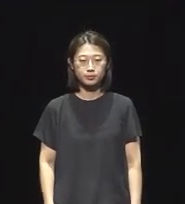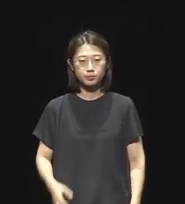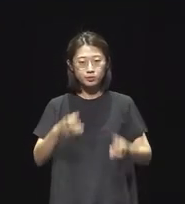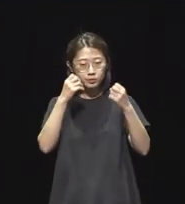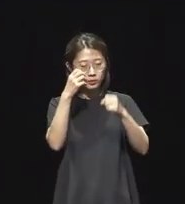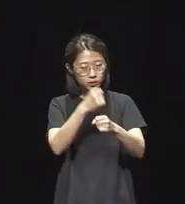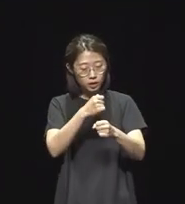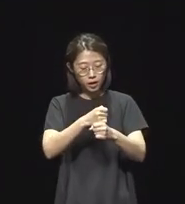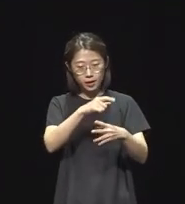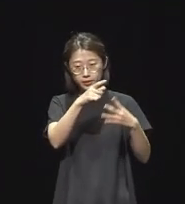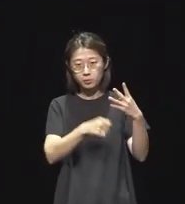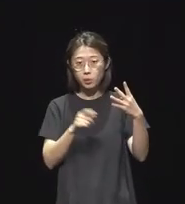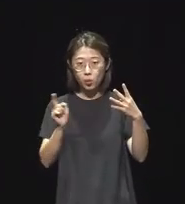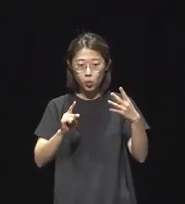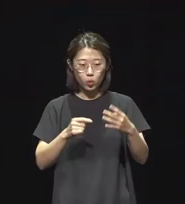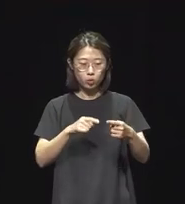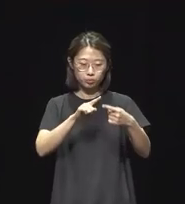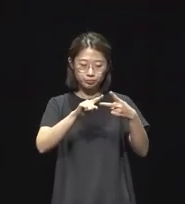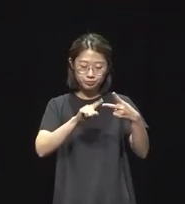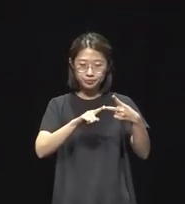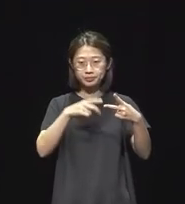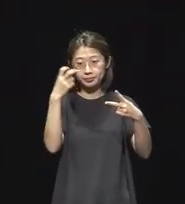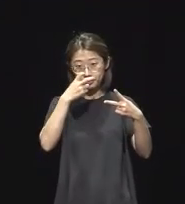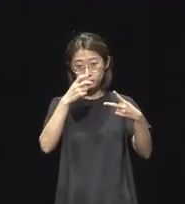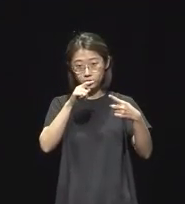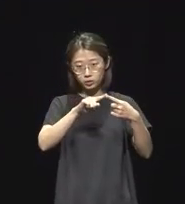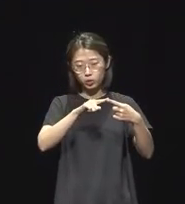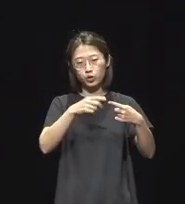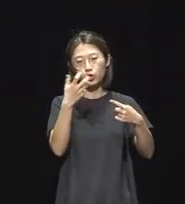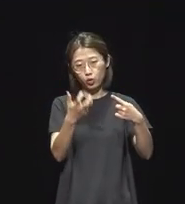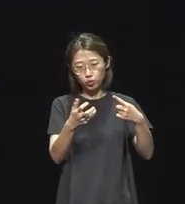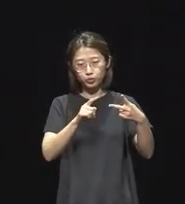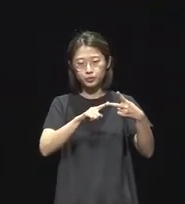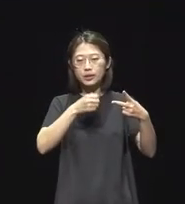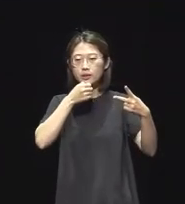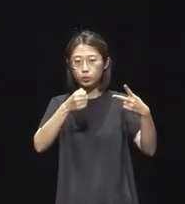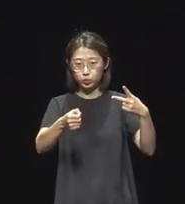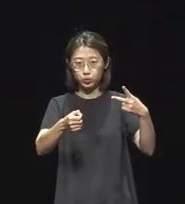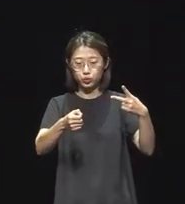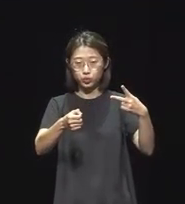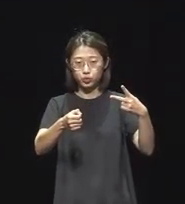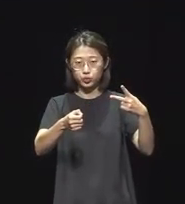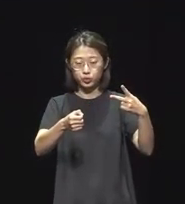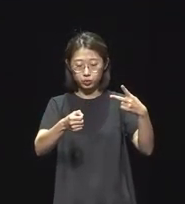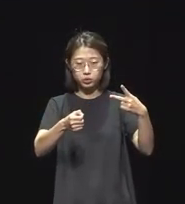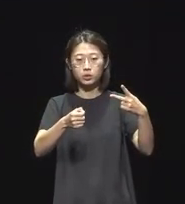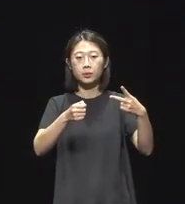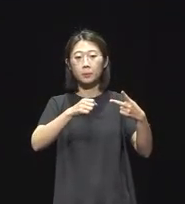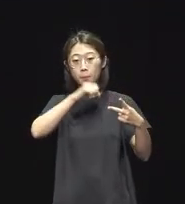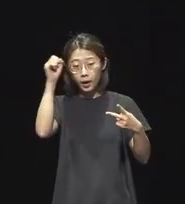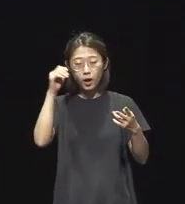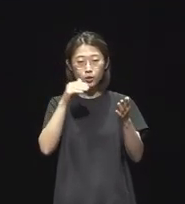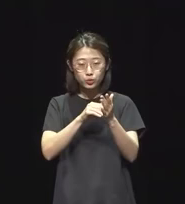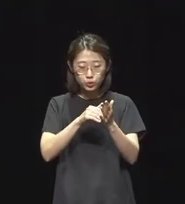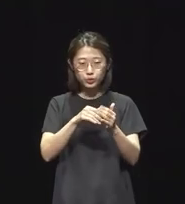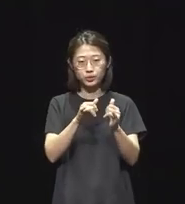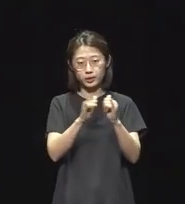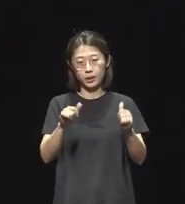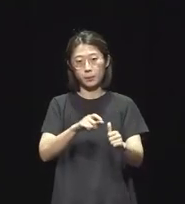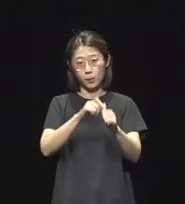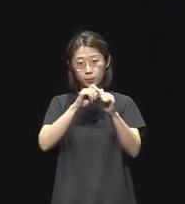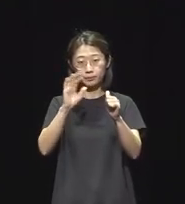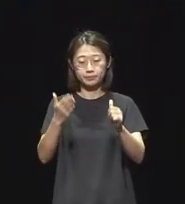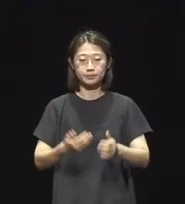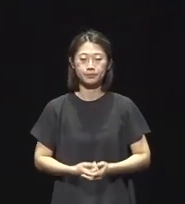아카데미는 두 단계의 심의를 거쳐서 1차 서류 심의 그리고 2차 인터뷰 심의를 통해서 최종 지원 대상자로 선정을 하고요.